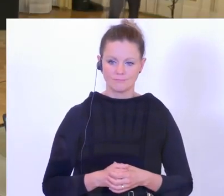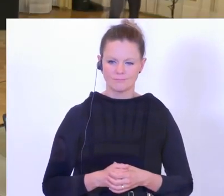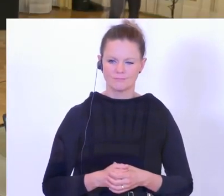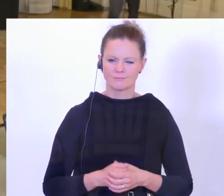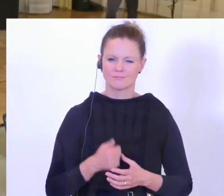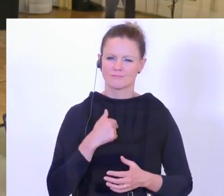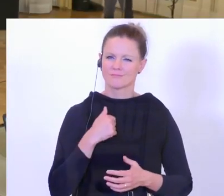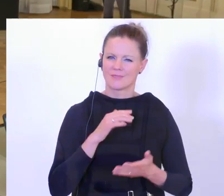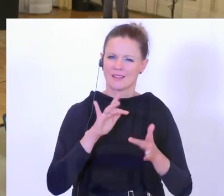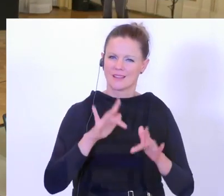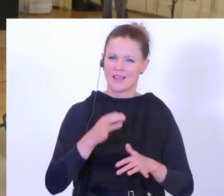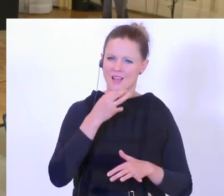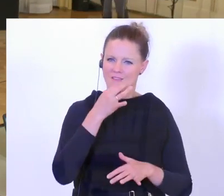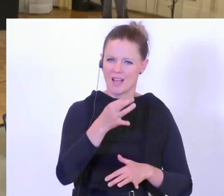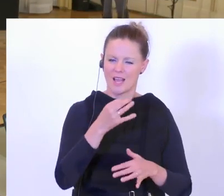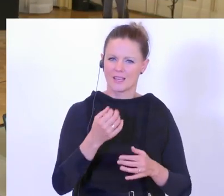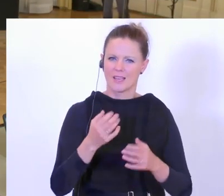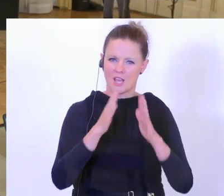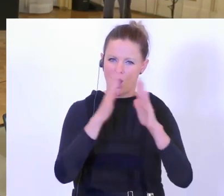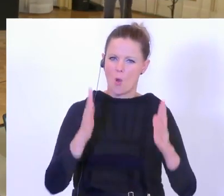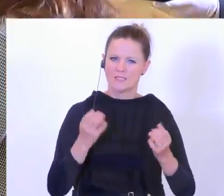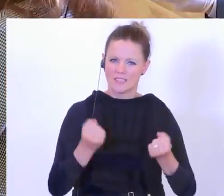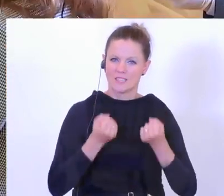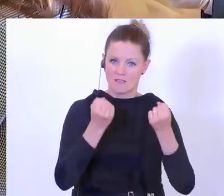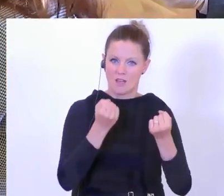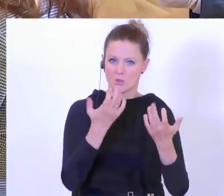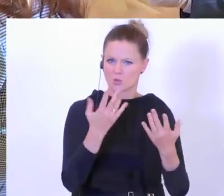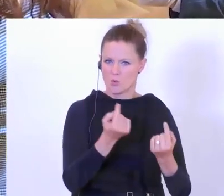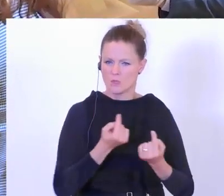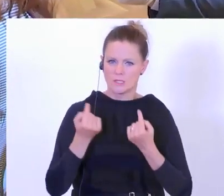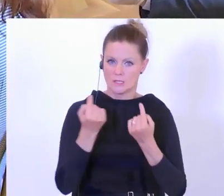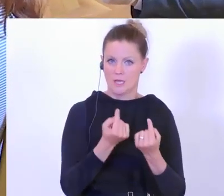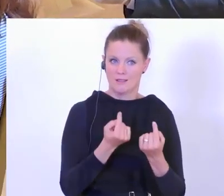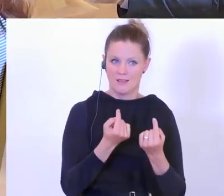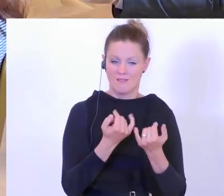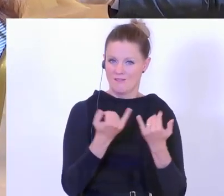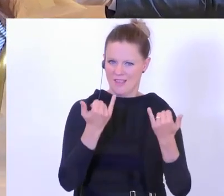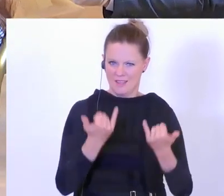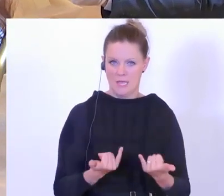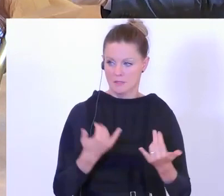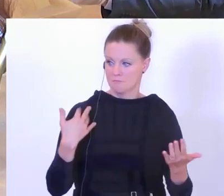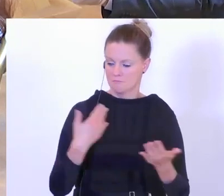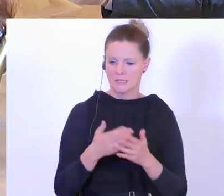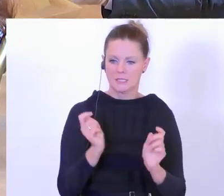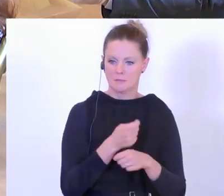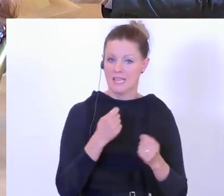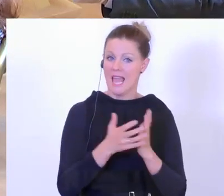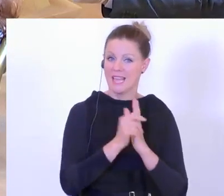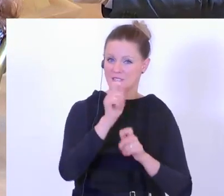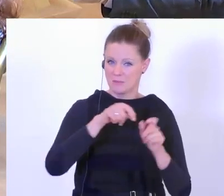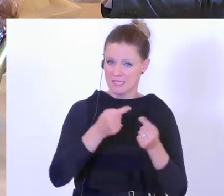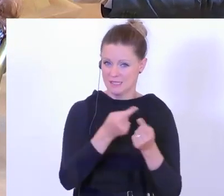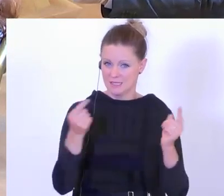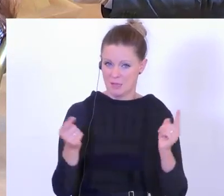Ich hätte noch eine Frage zur häuslichen Gewalt. Es gab ja noch nie so ein Setting, wie wir es jetzt haben. Die Expertinnen und Experten haben eigentlich